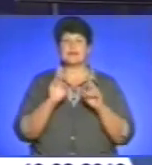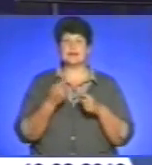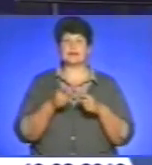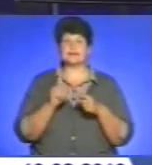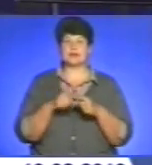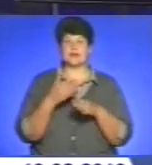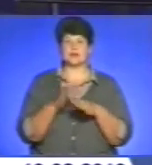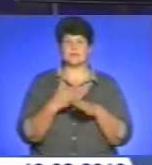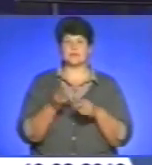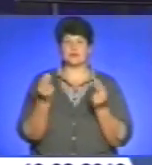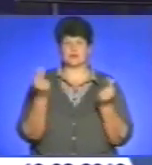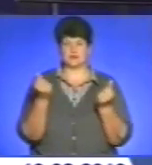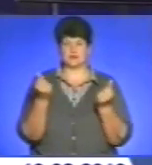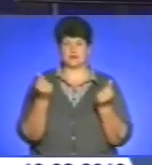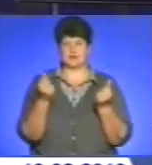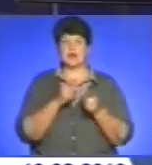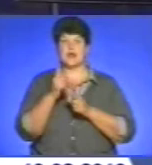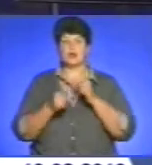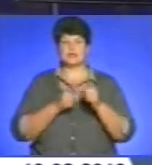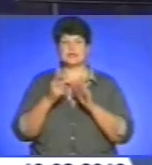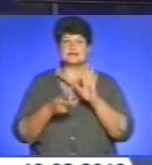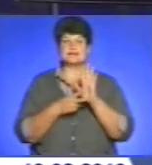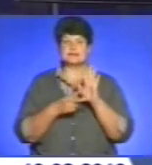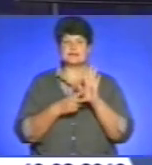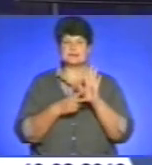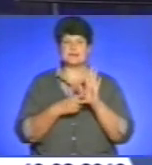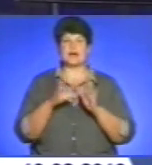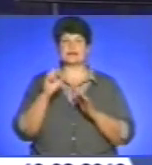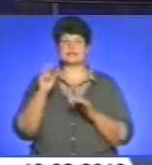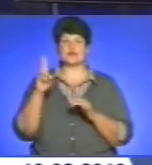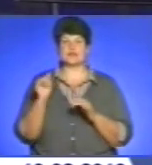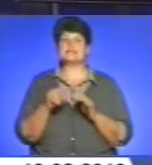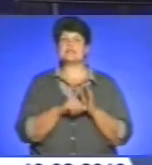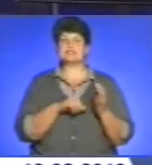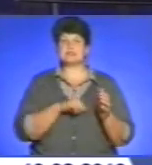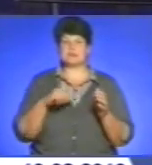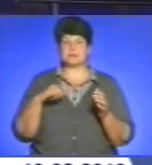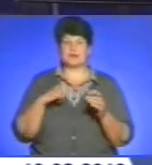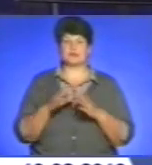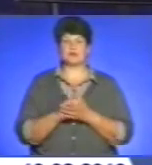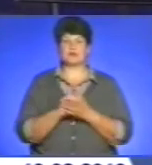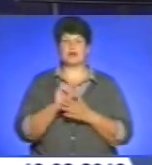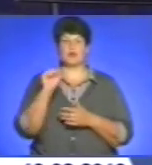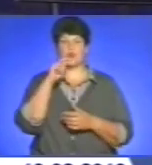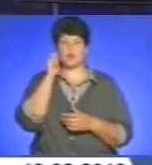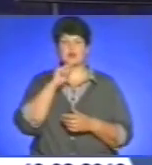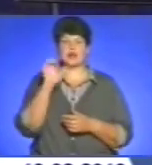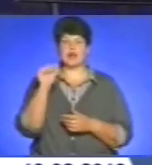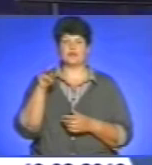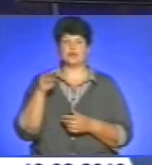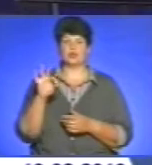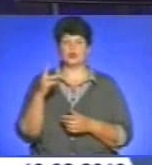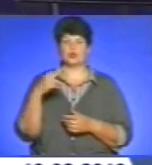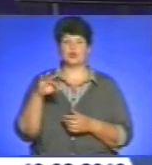розподіляти кошти. Реорганізують і саме акціонерне товариство «Укравтодор», щоби забезпечити прозорість при виборі компаній,